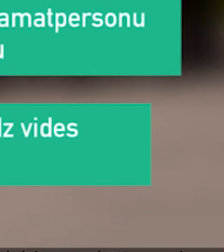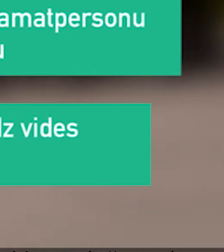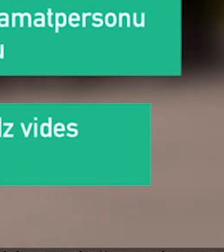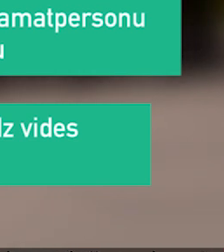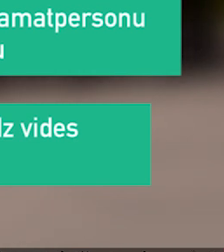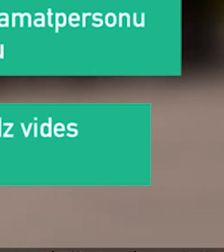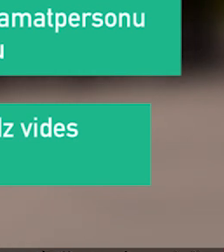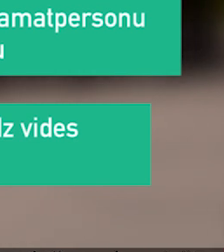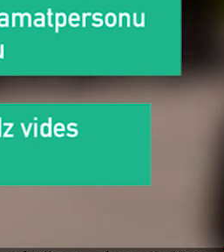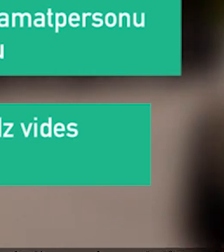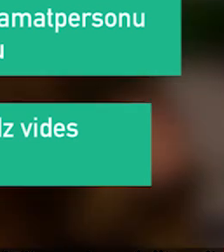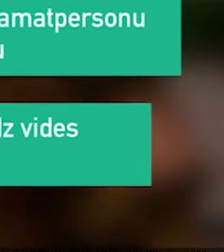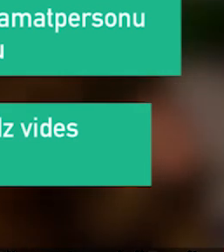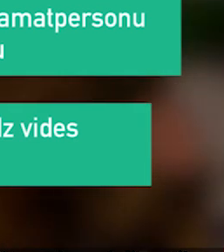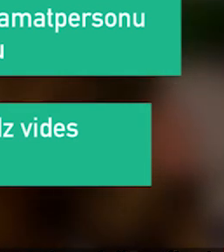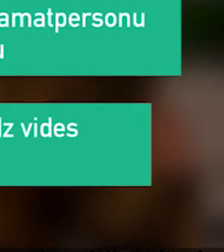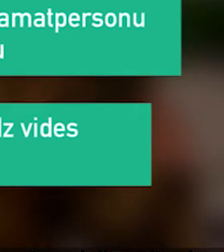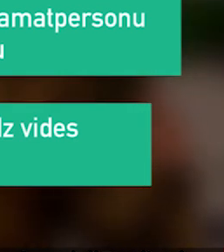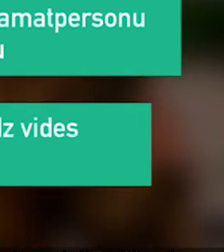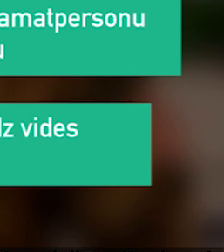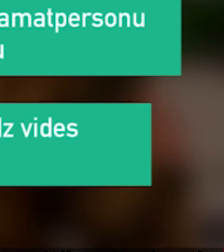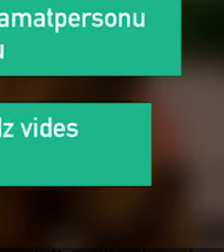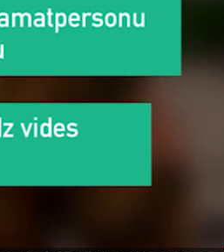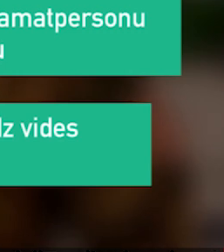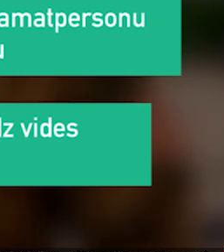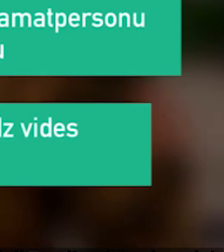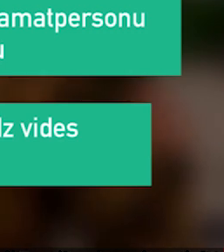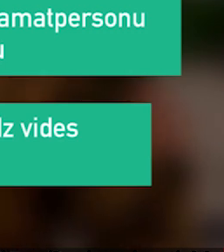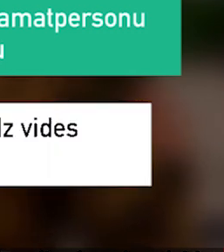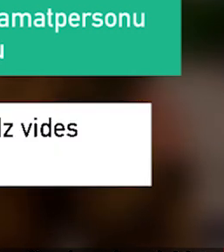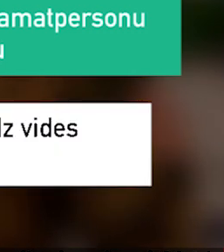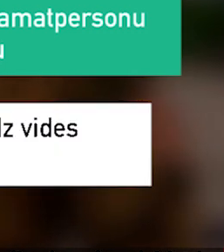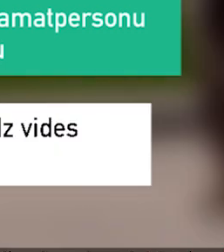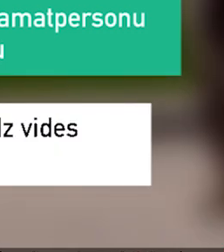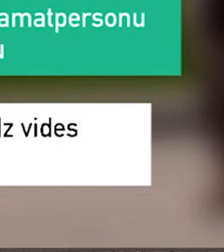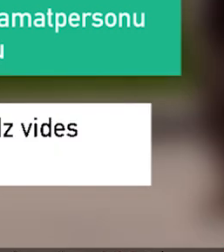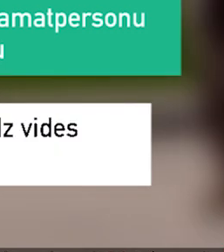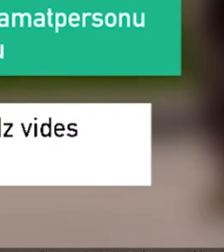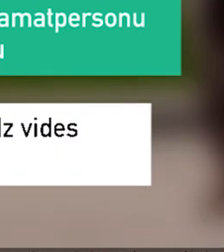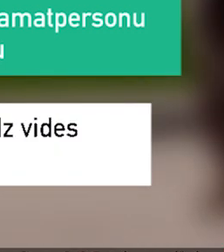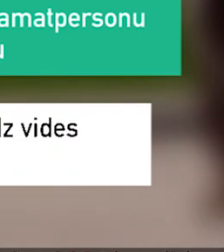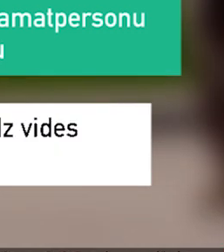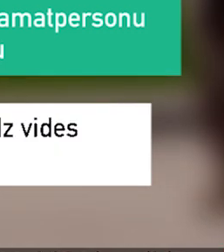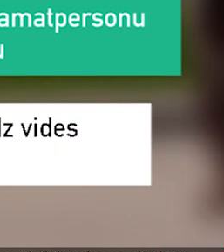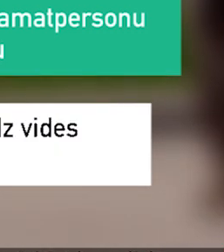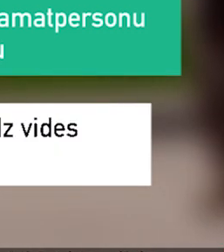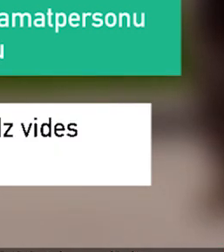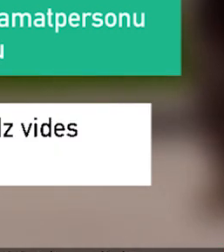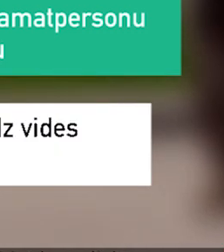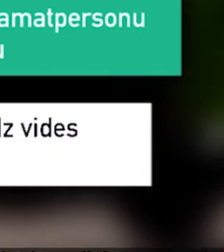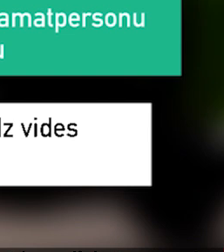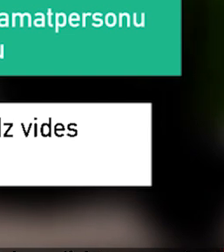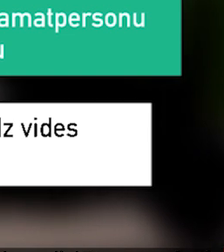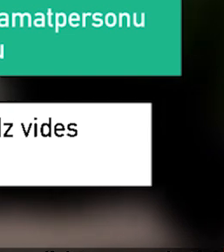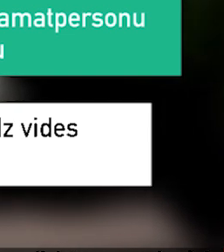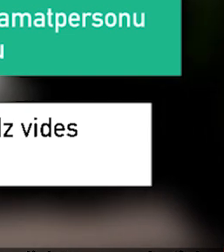ministrs. Ņemot vairāk pašreizējo likumu par pašvaldībām, tad patiesībai neatbilst tas, ka doma tiek atlaista ar likumu,